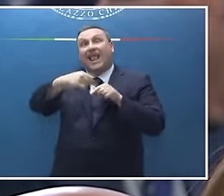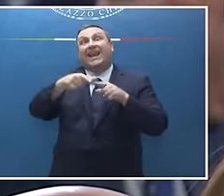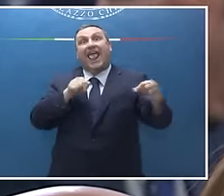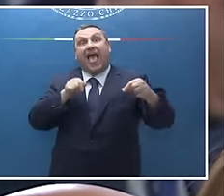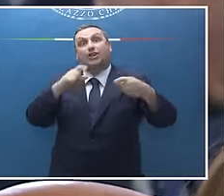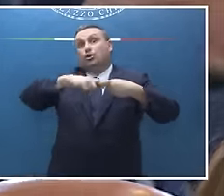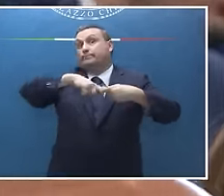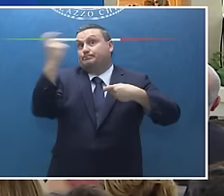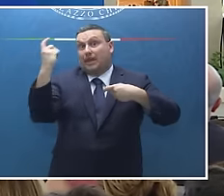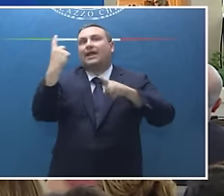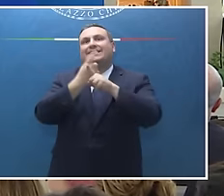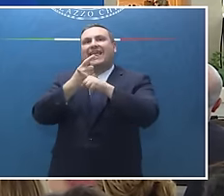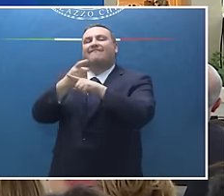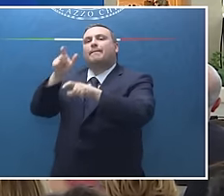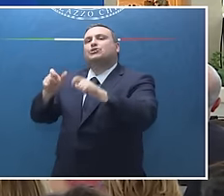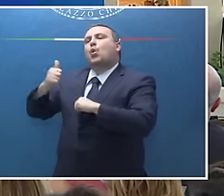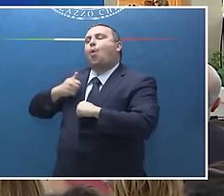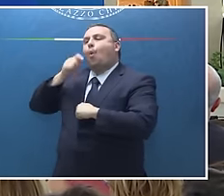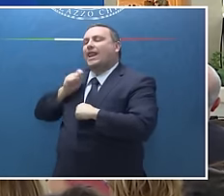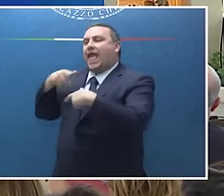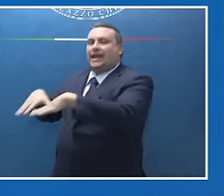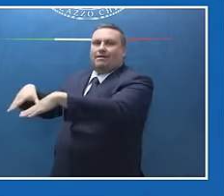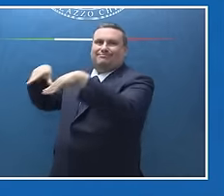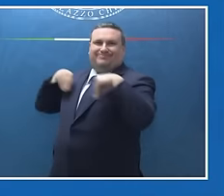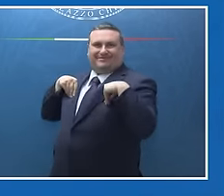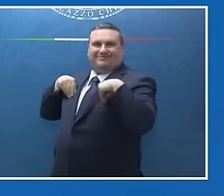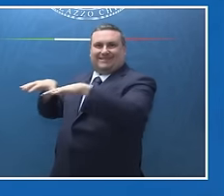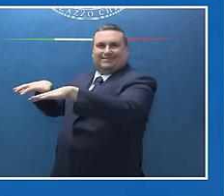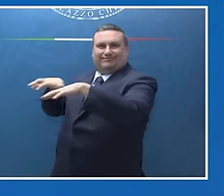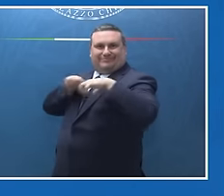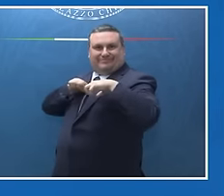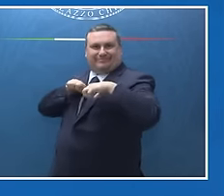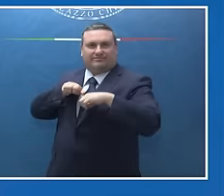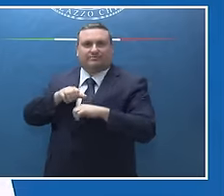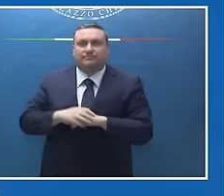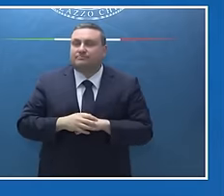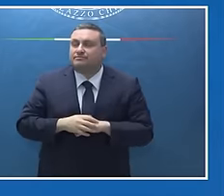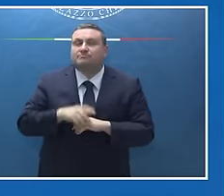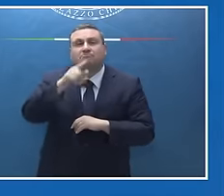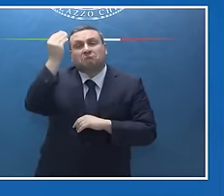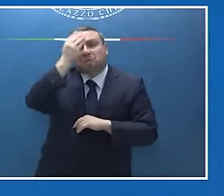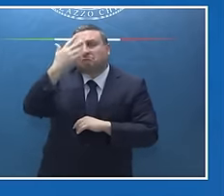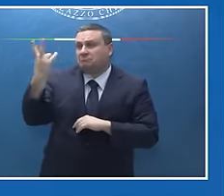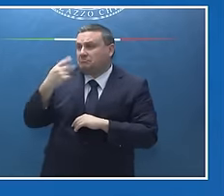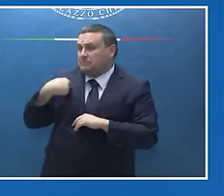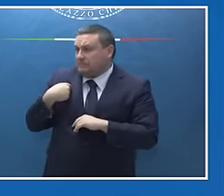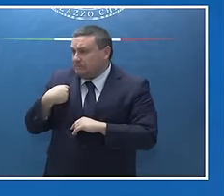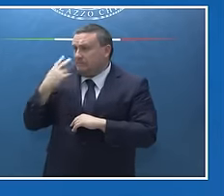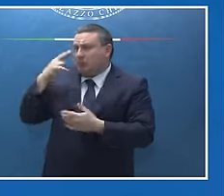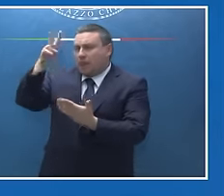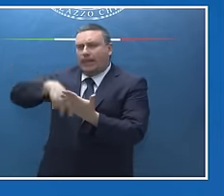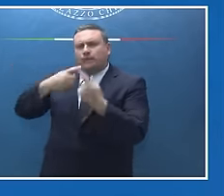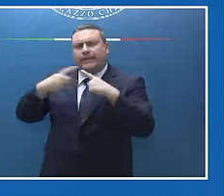questo? Grazie. Guardi, ho letto queste dichiarazioni riguardo un'ipotetica proposta di pace. Se devo dirle come la penso,